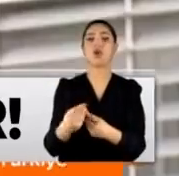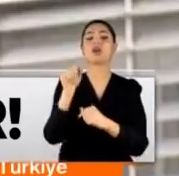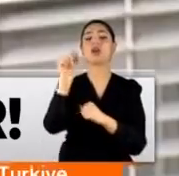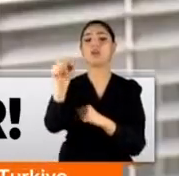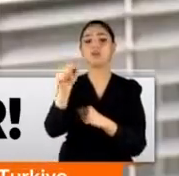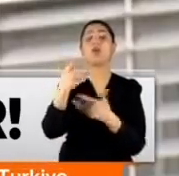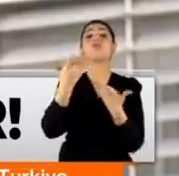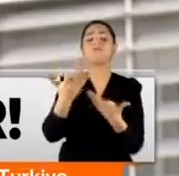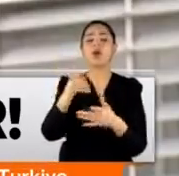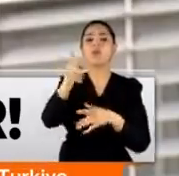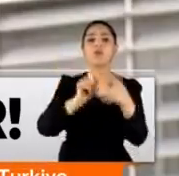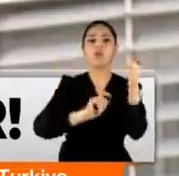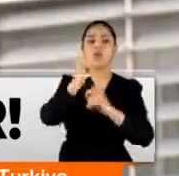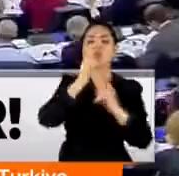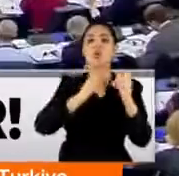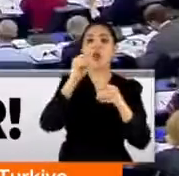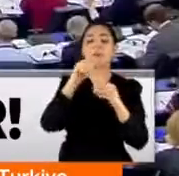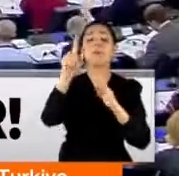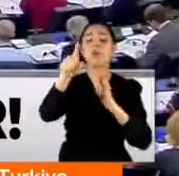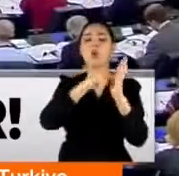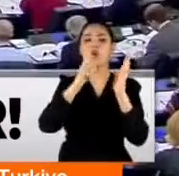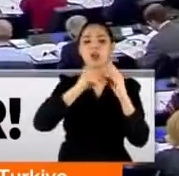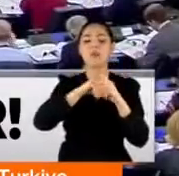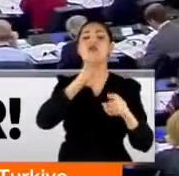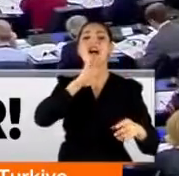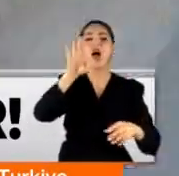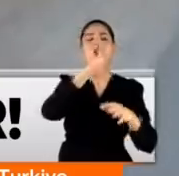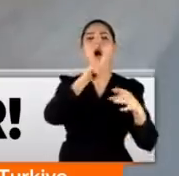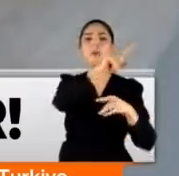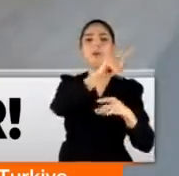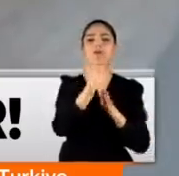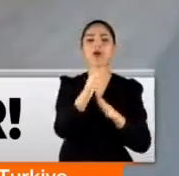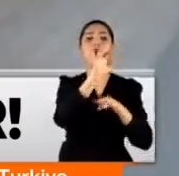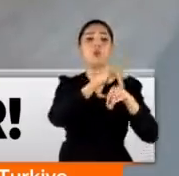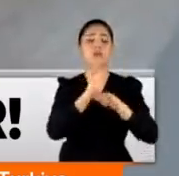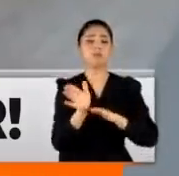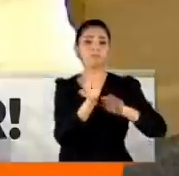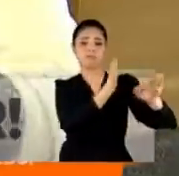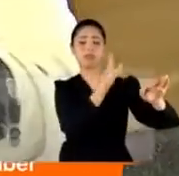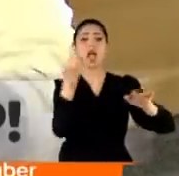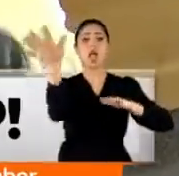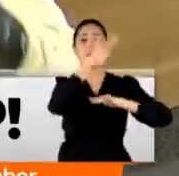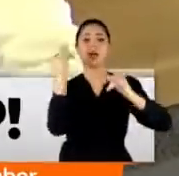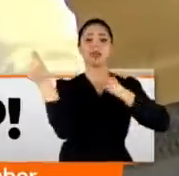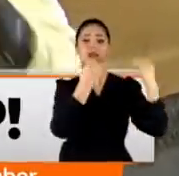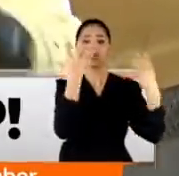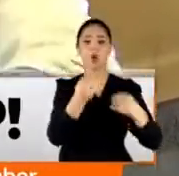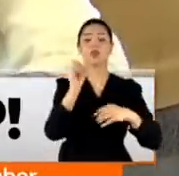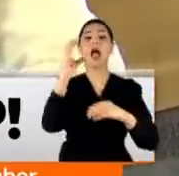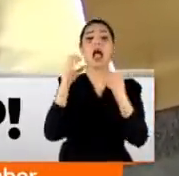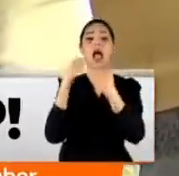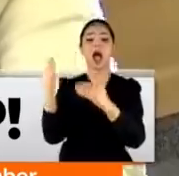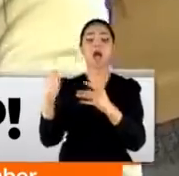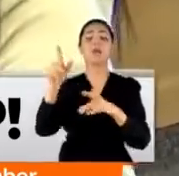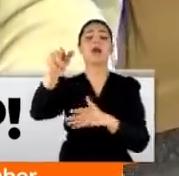olacaktı. Ancak bu uygulamadan Avrupa Birliği üyesi ülkeler muaf tutuldu. Tartışılan noktada bu oldu. Efendim AK Parti tanıtım